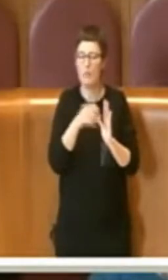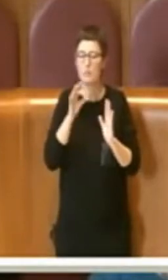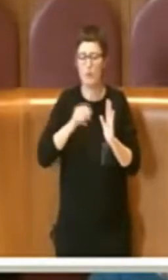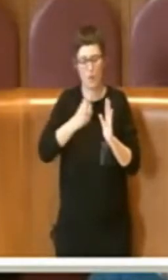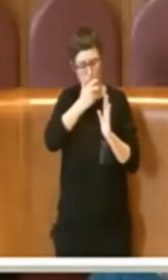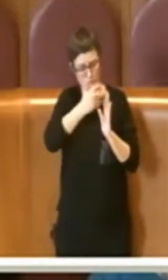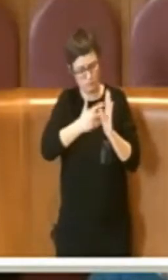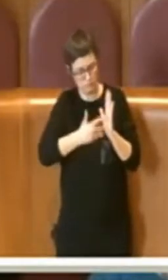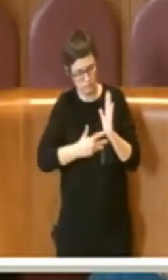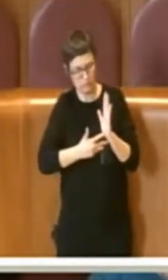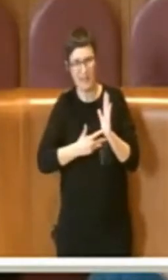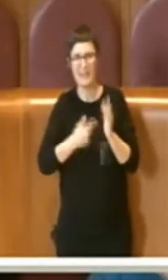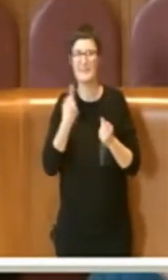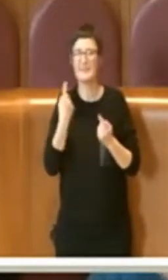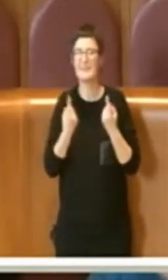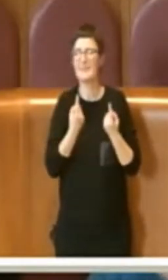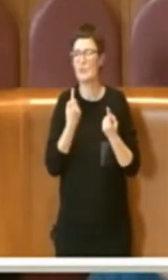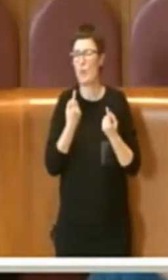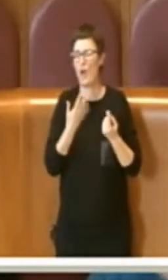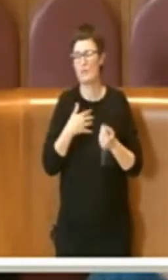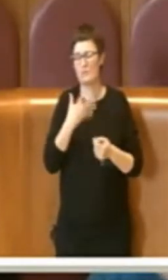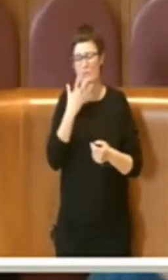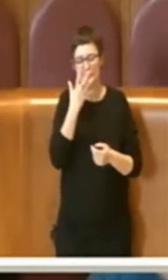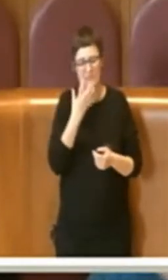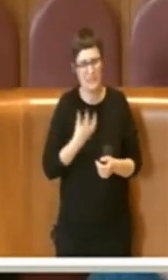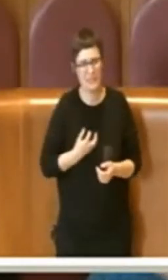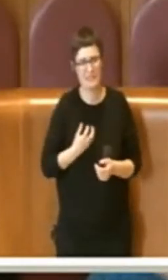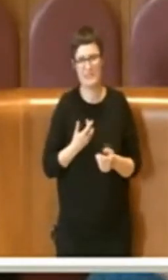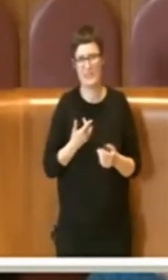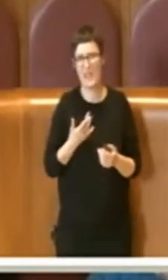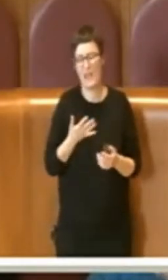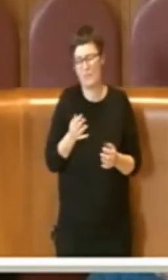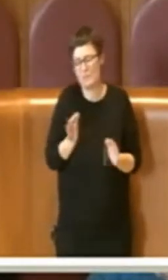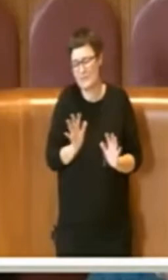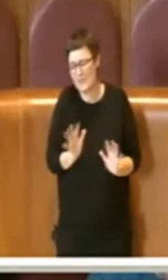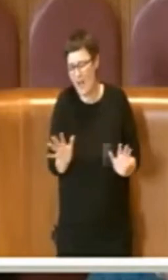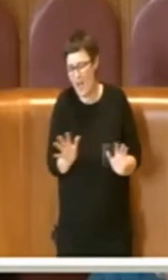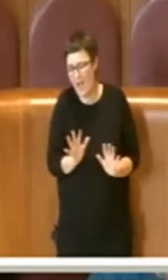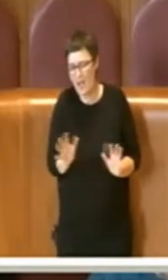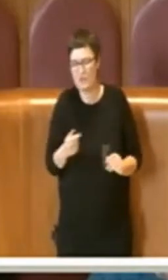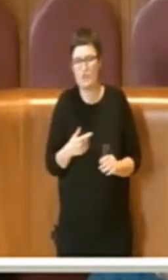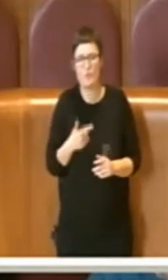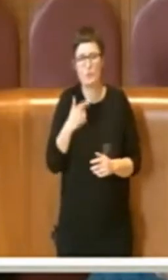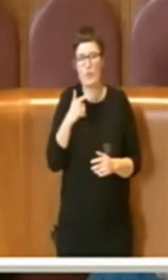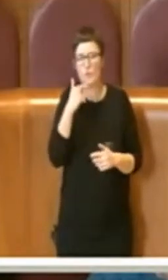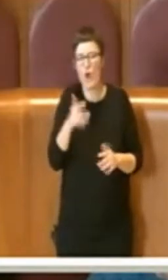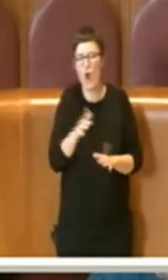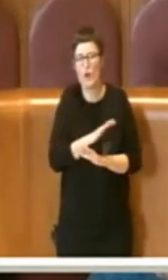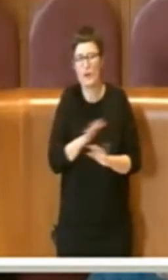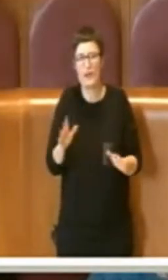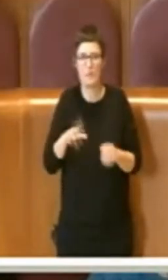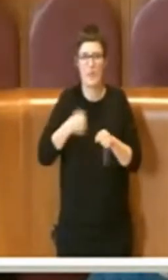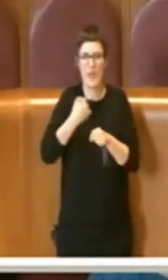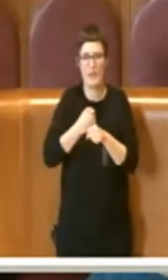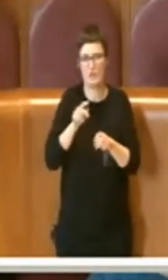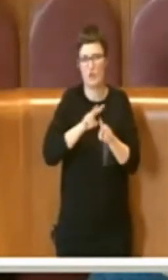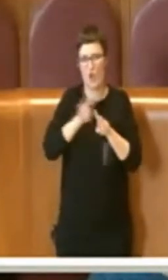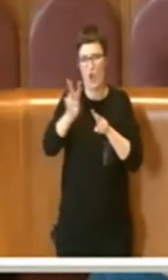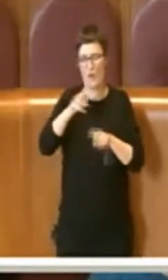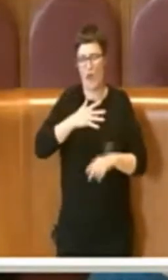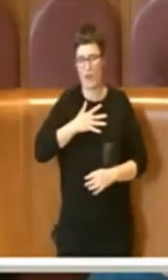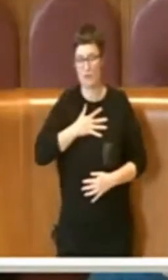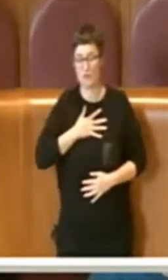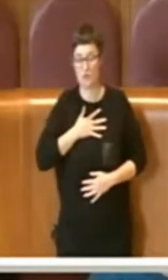tristi, tragici e deprecabili della nostra storia nazionale. Quindi mi lascia molto